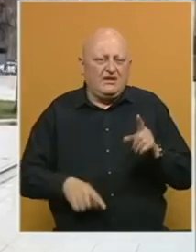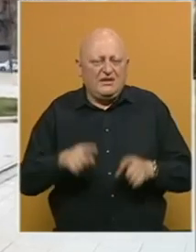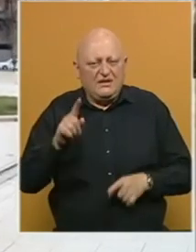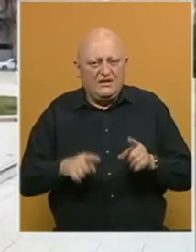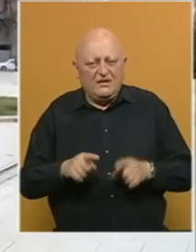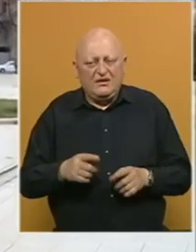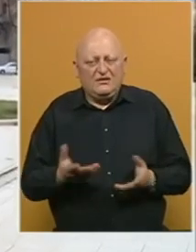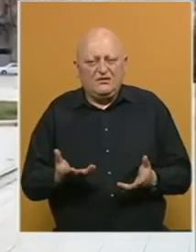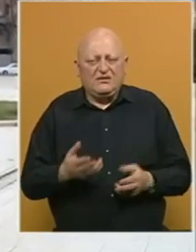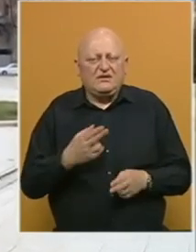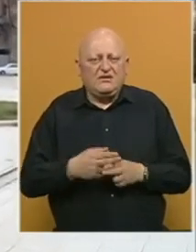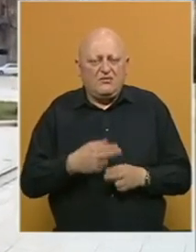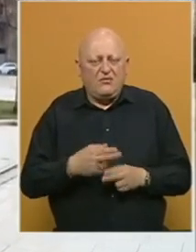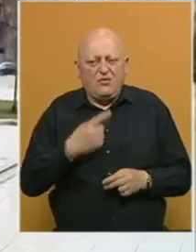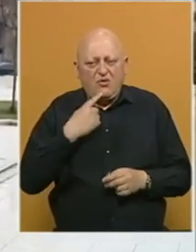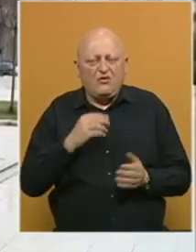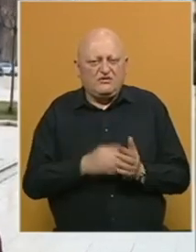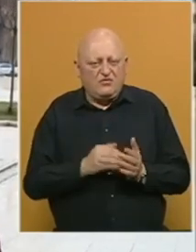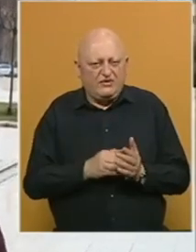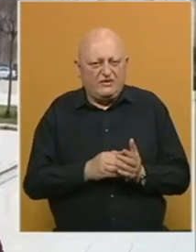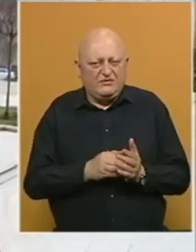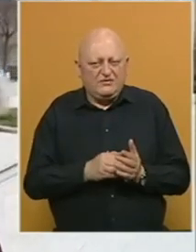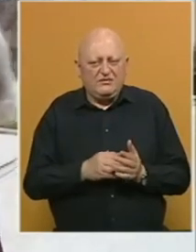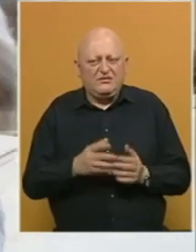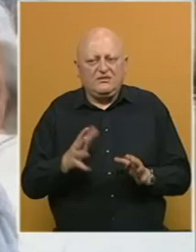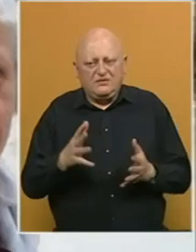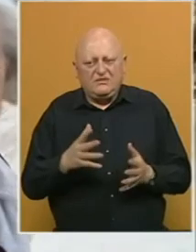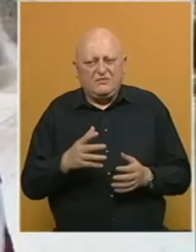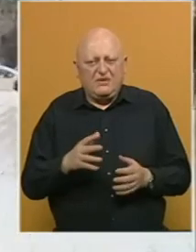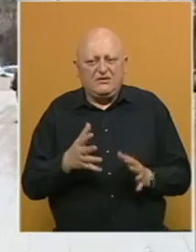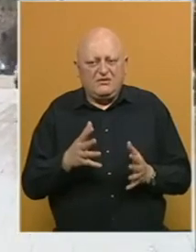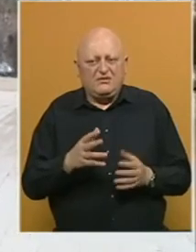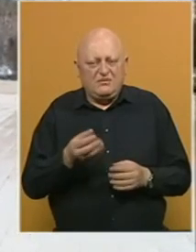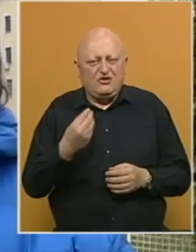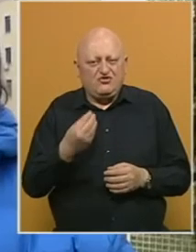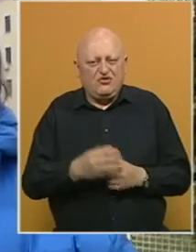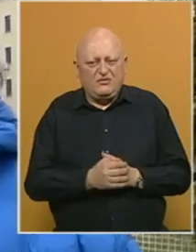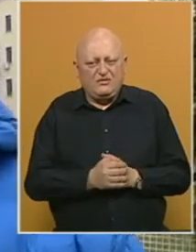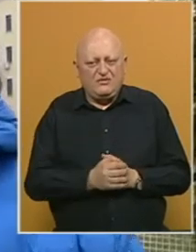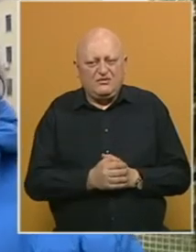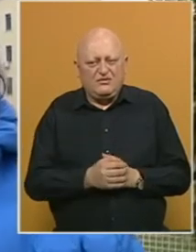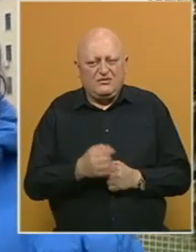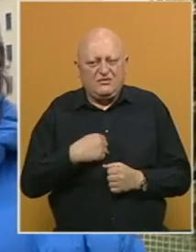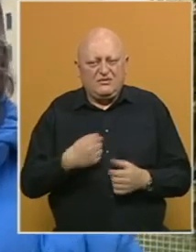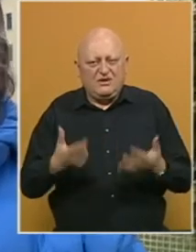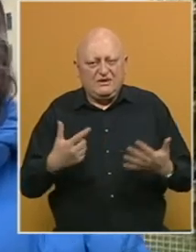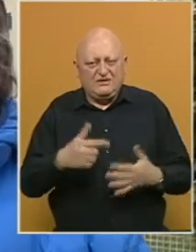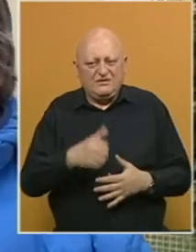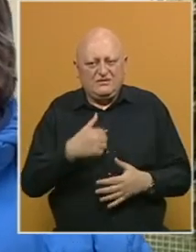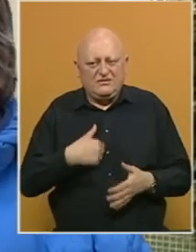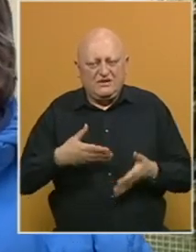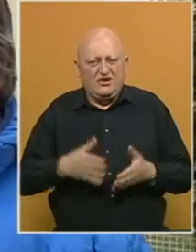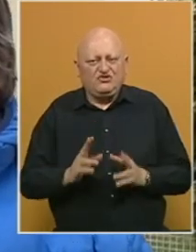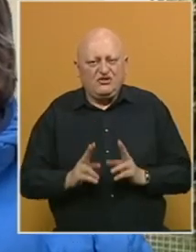one koje su baš potrebne. Ipak su, ipak su dobri. Meni je 70 godina, ja sam